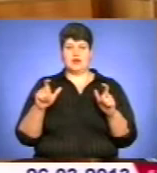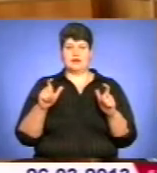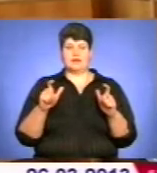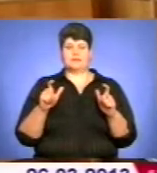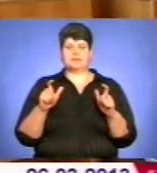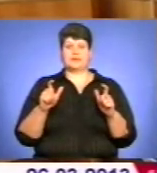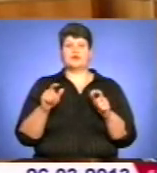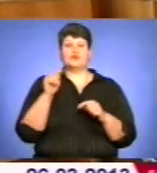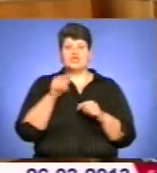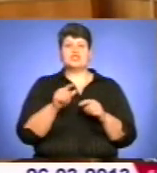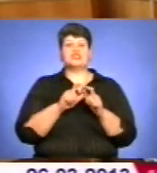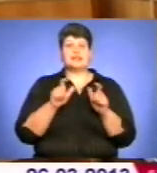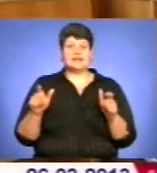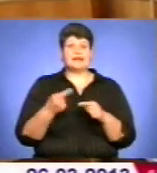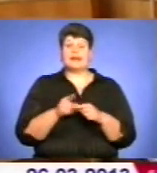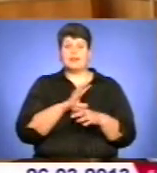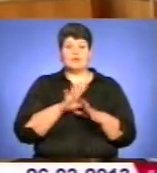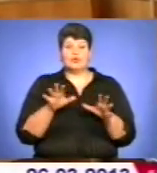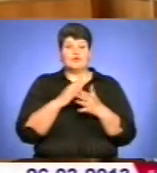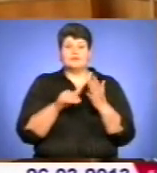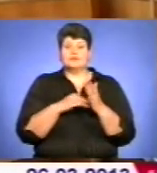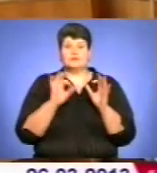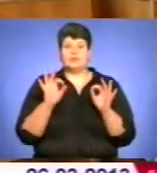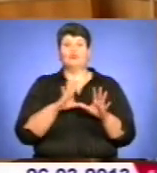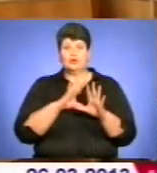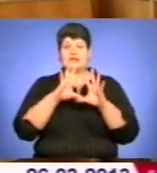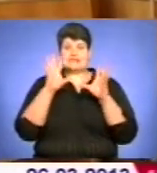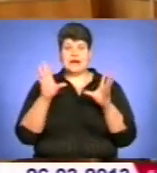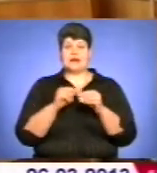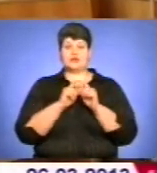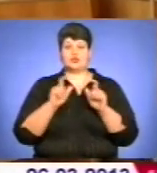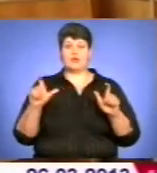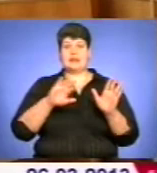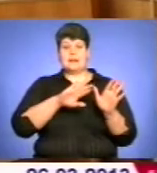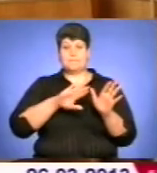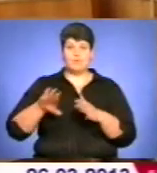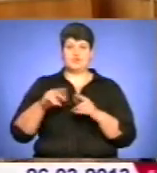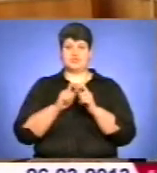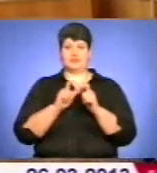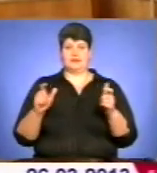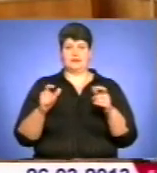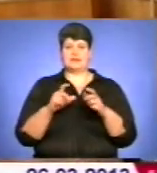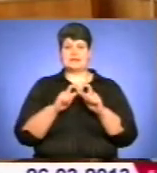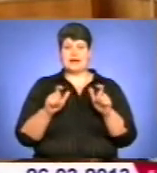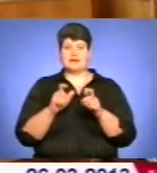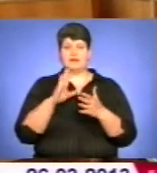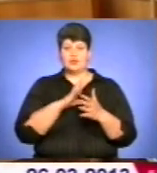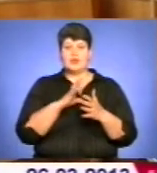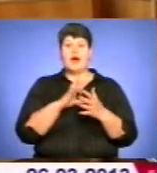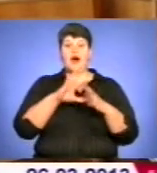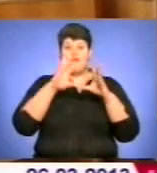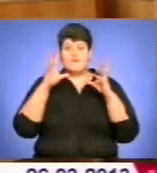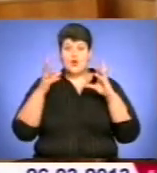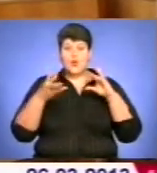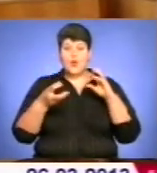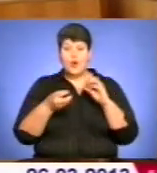шкіл тоді на Україні не було зовсім. Були загальноосвітні школи, є позашкільні заклади, але така школа, яка б в комплексі